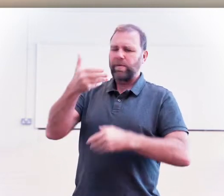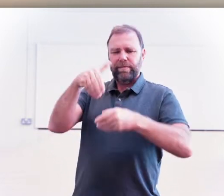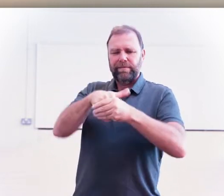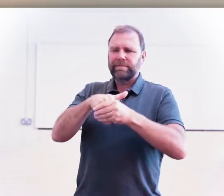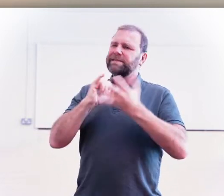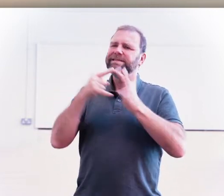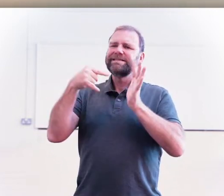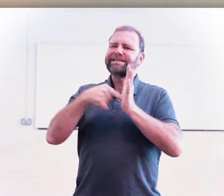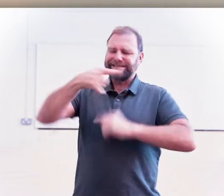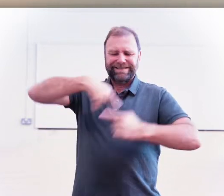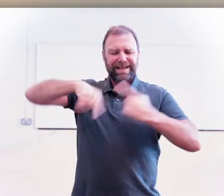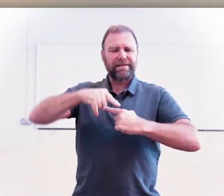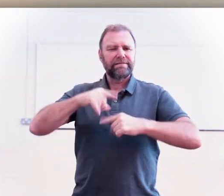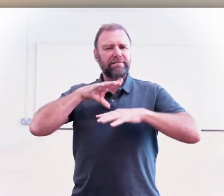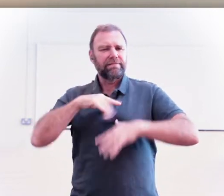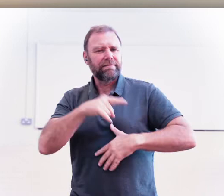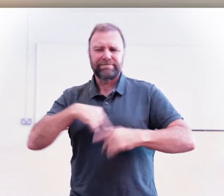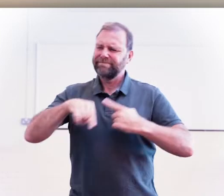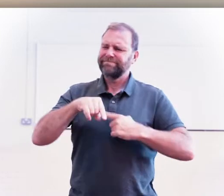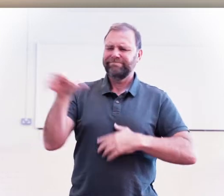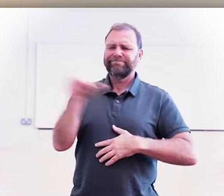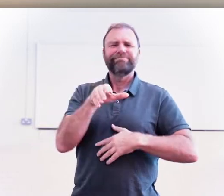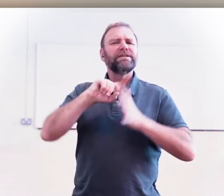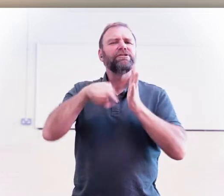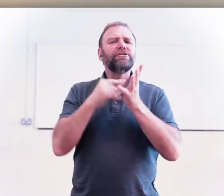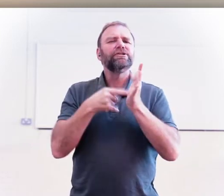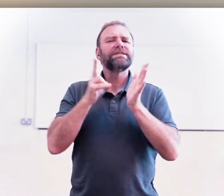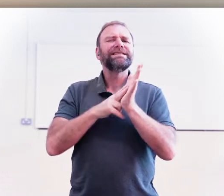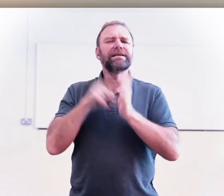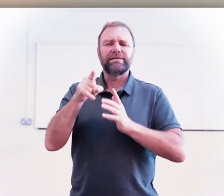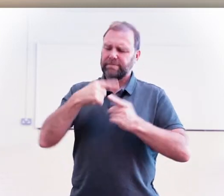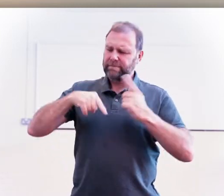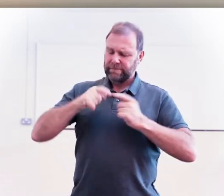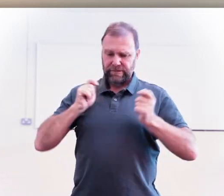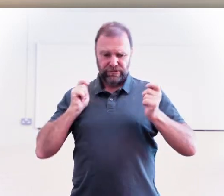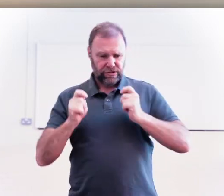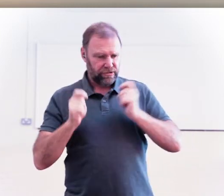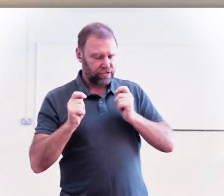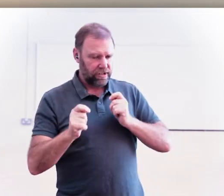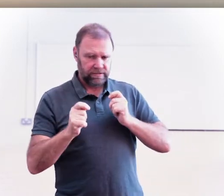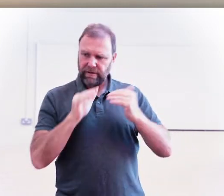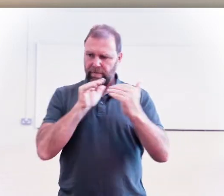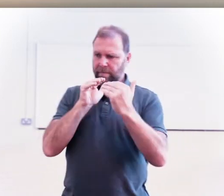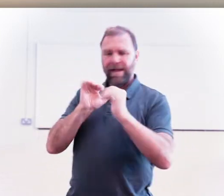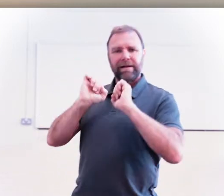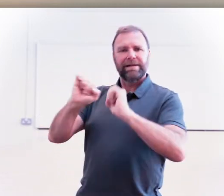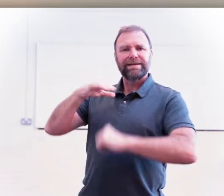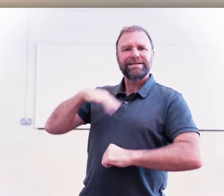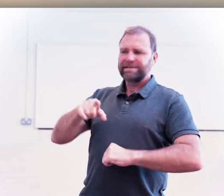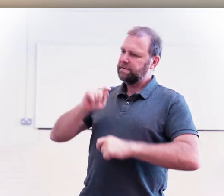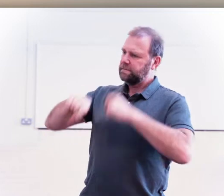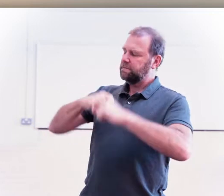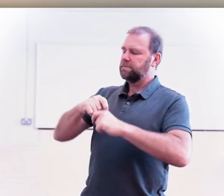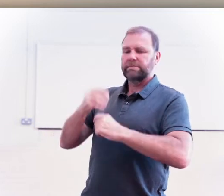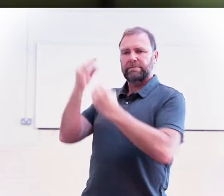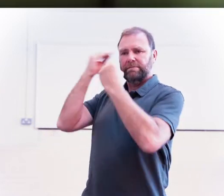A un o'r peth oedd yn ddiddorol trwy gweithio efo nhw oedd just gryndo ar pa newidiadau rhaid yn ei wneud er mwyn sicrhau bod Justin